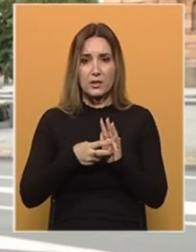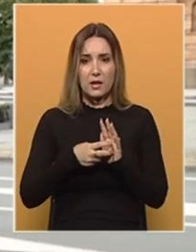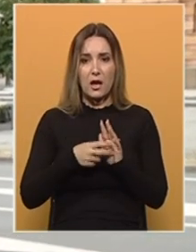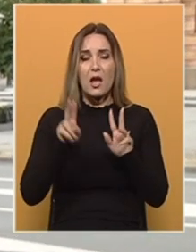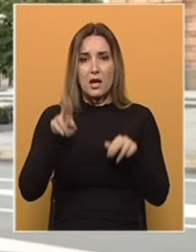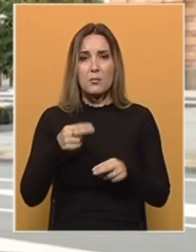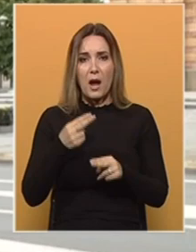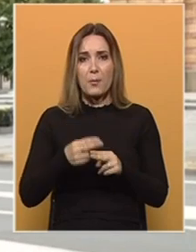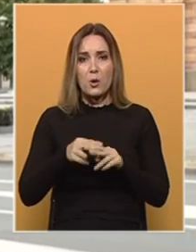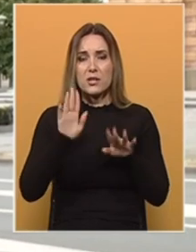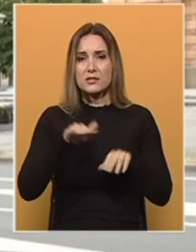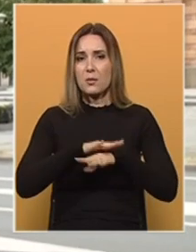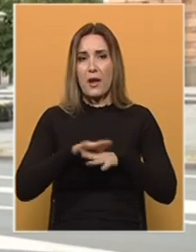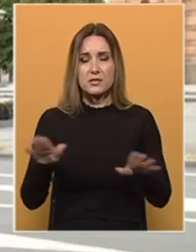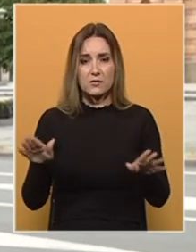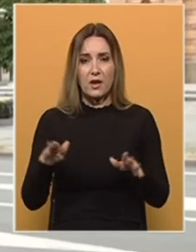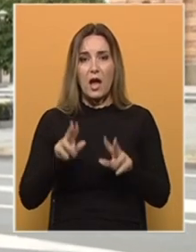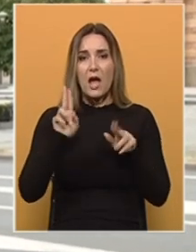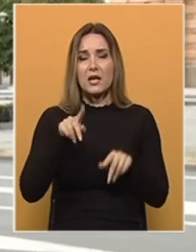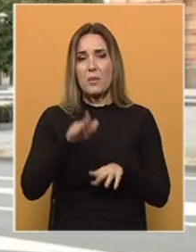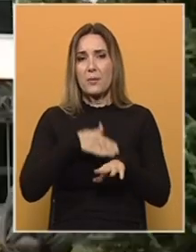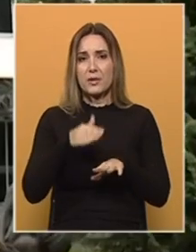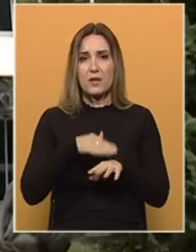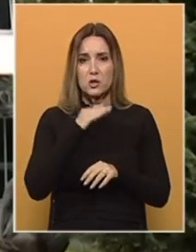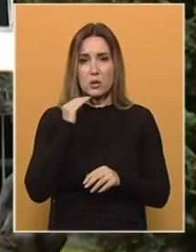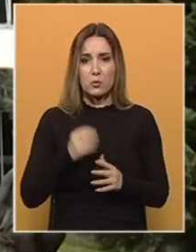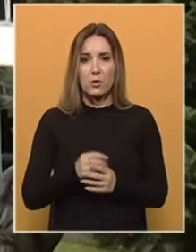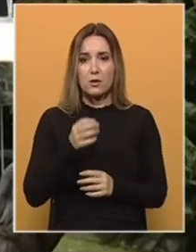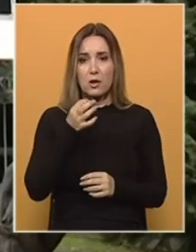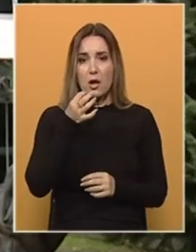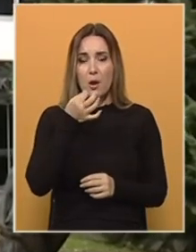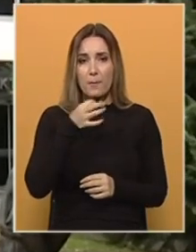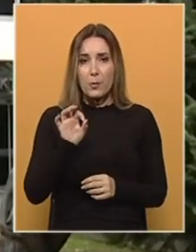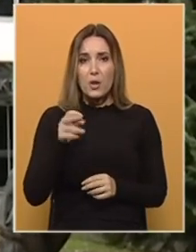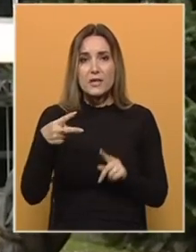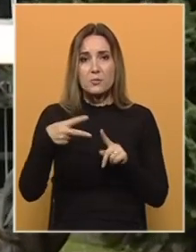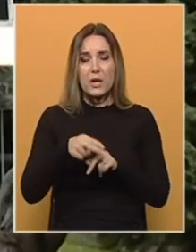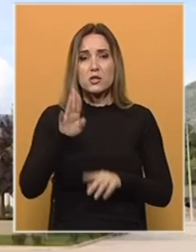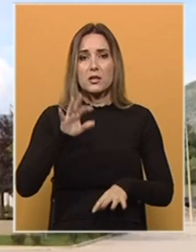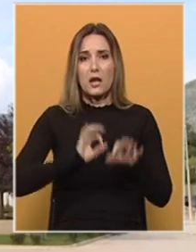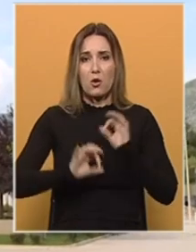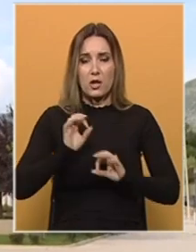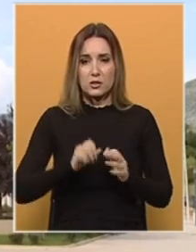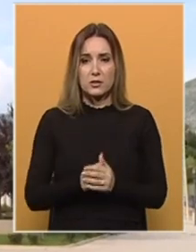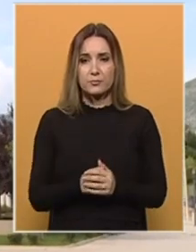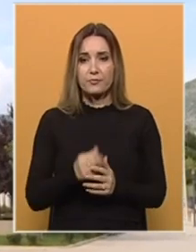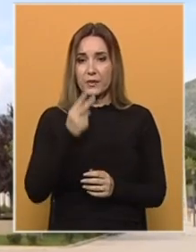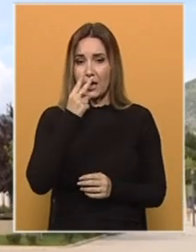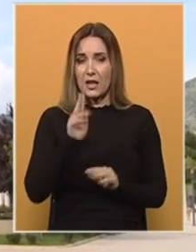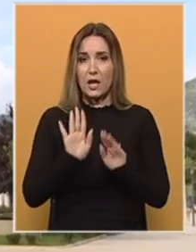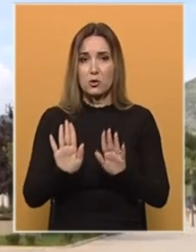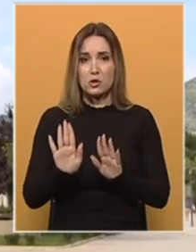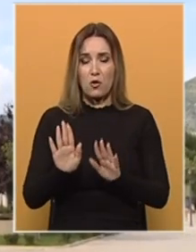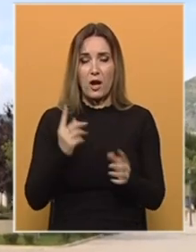Ima bolesti, ima svega, ali ima i prljaštine ponovno. Bolje, što se kaže, ispriječiti nego liječiti. Gledajući ovako,